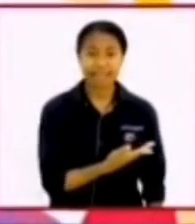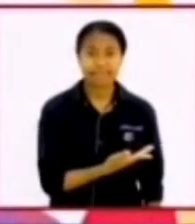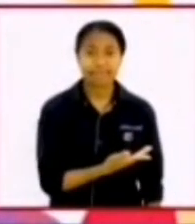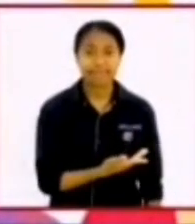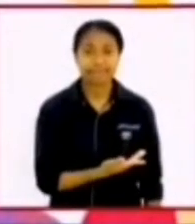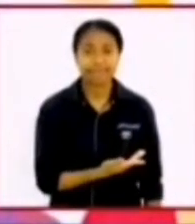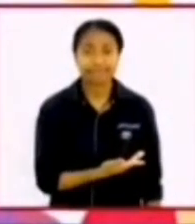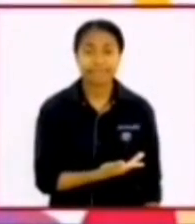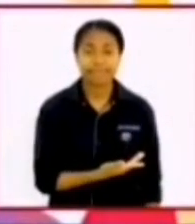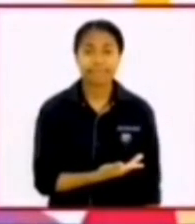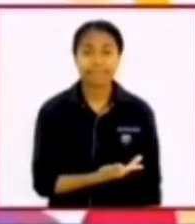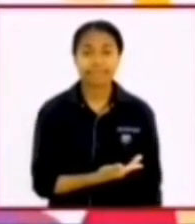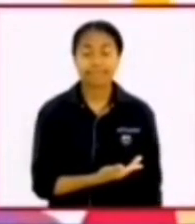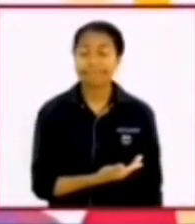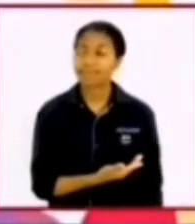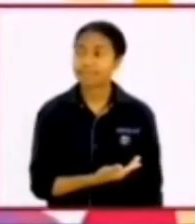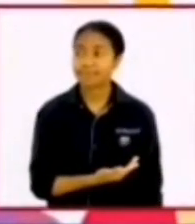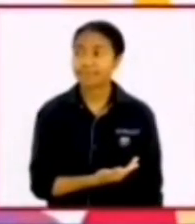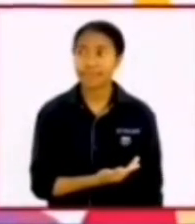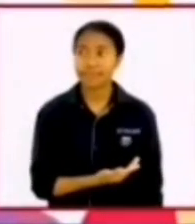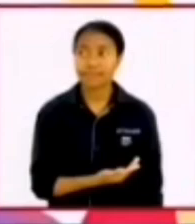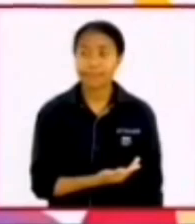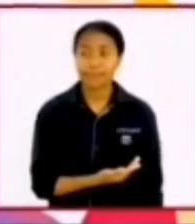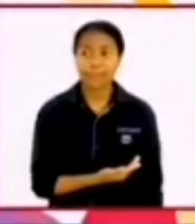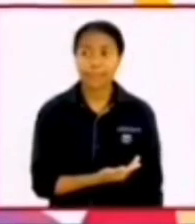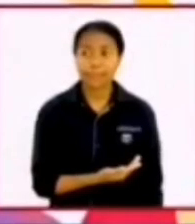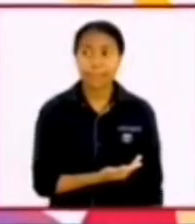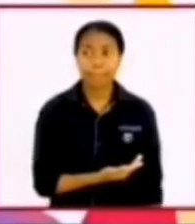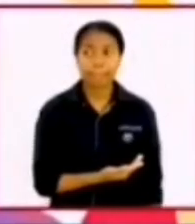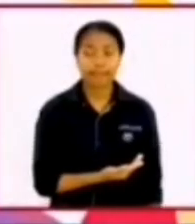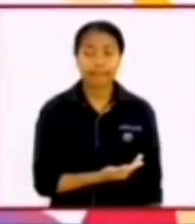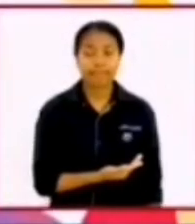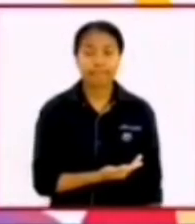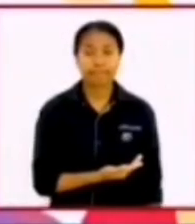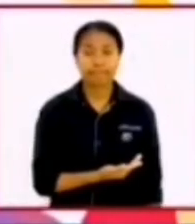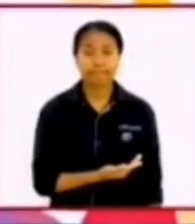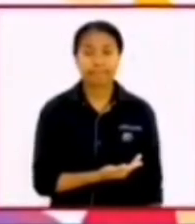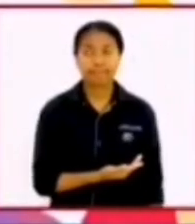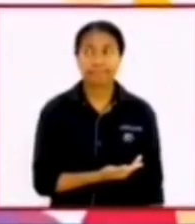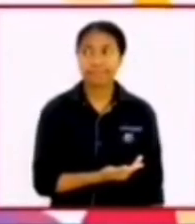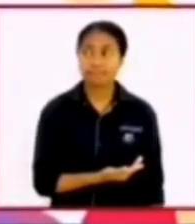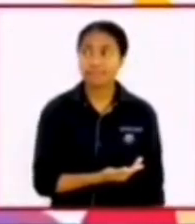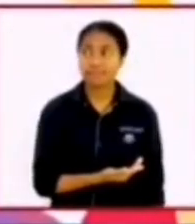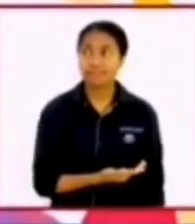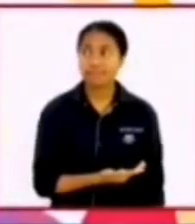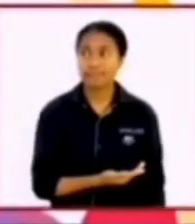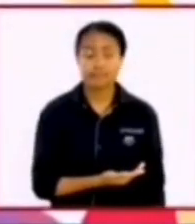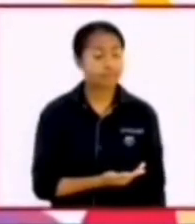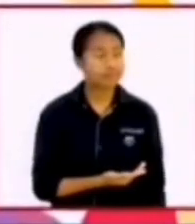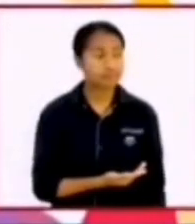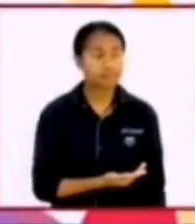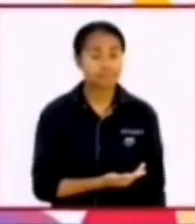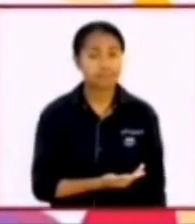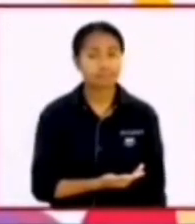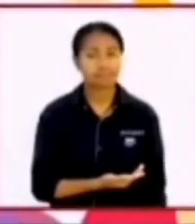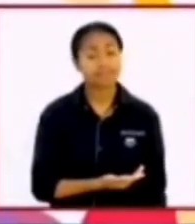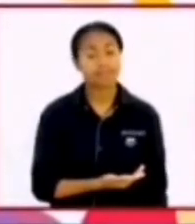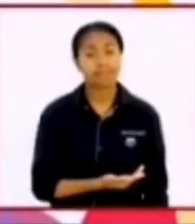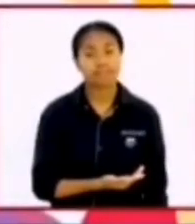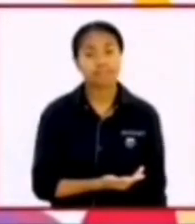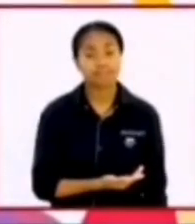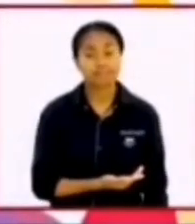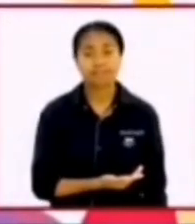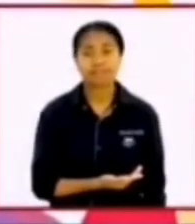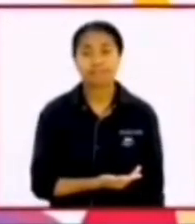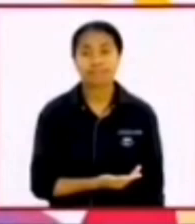dipilih Allah untuk memalukan orang berhikmat apa yang lemah bagi dunia dipilih Allah untuk memalukan apa yang kuat dan apa yang tidak terpandang